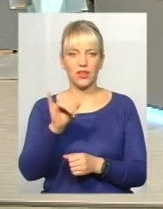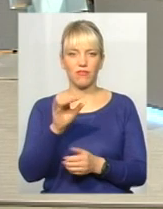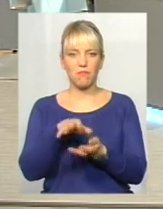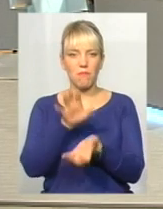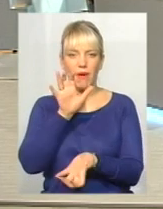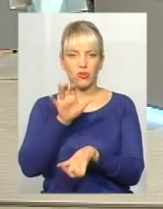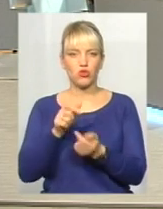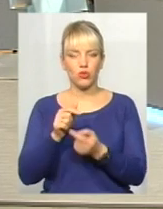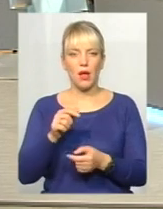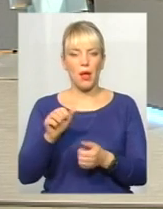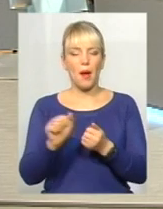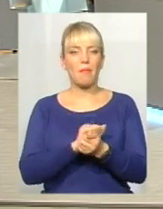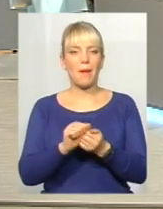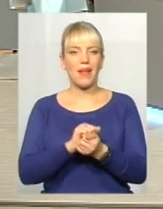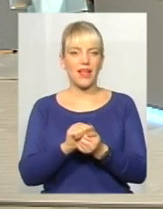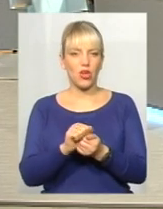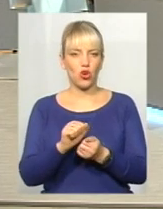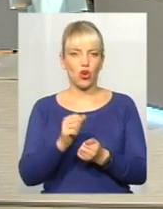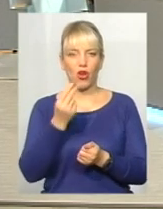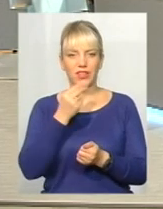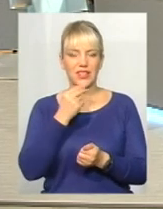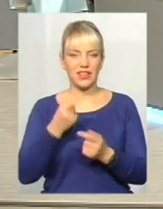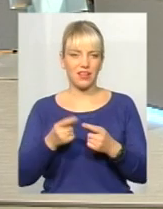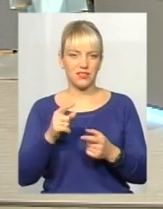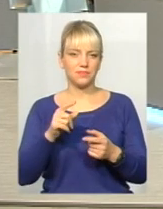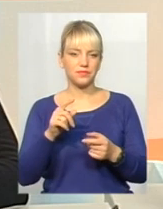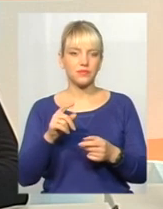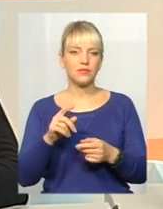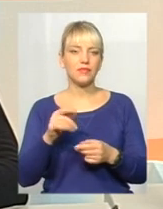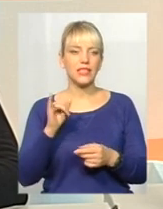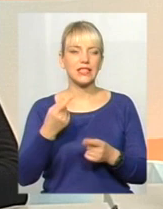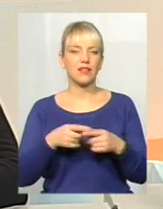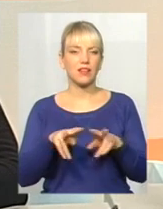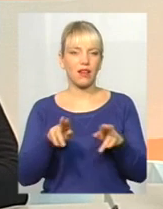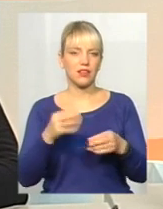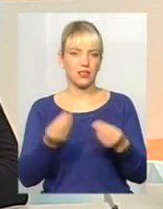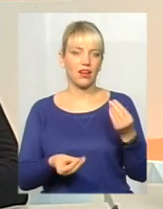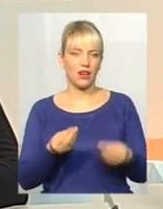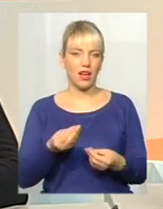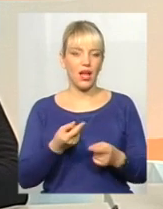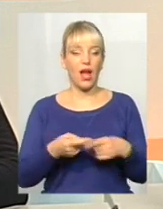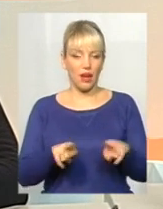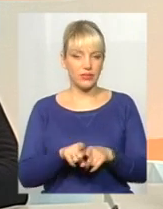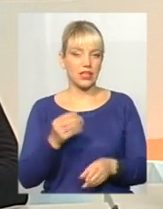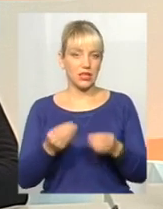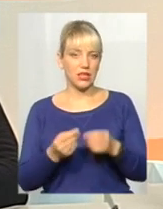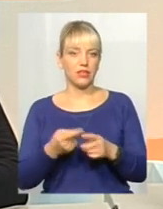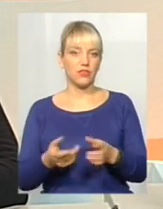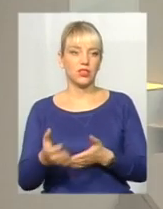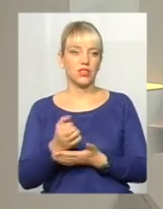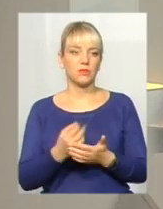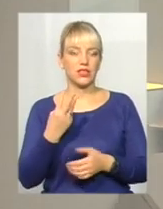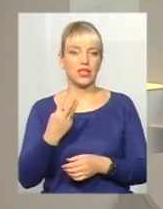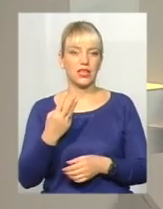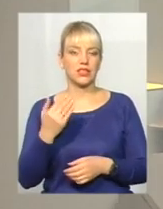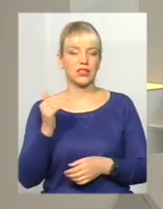папероїда, тому що це вже якась гра. Хто назбирає більше паперу? Але в такій грі вони назбирали за рік близько трьох